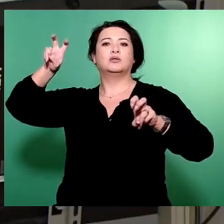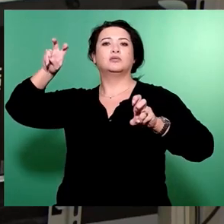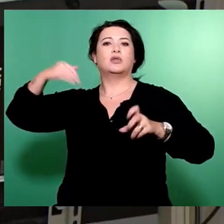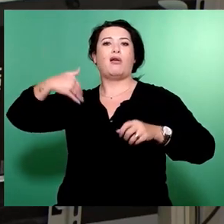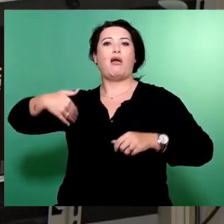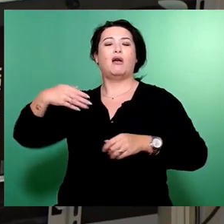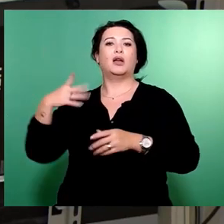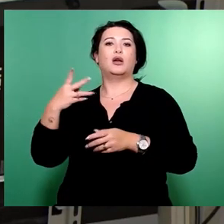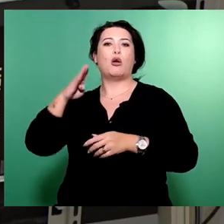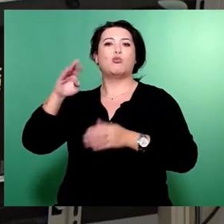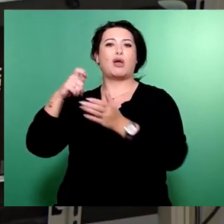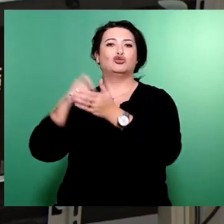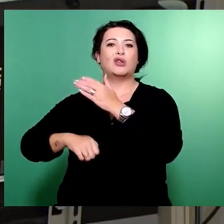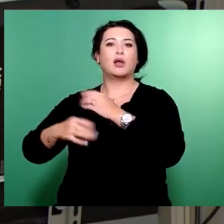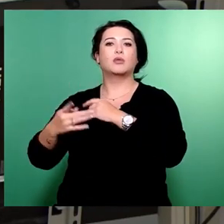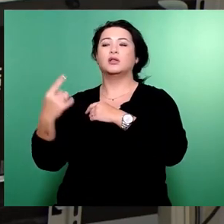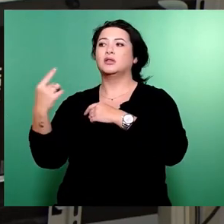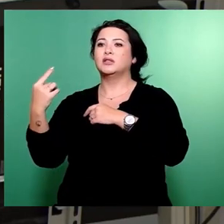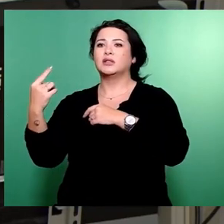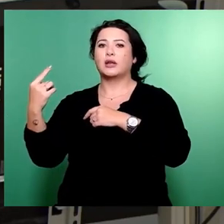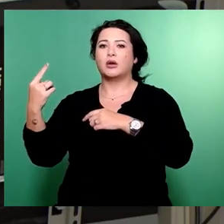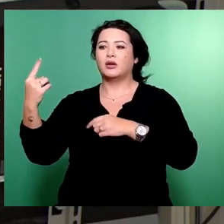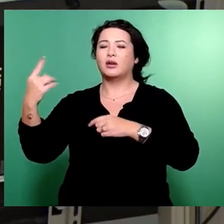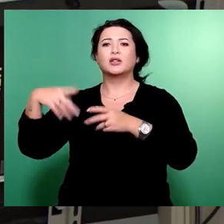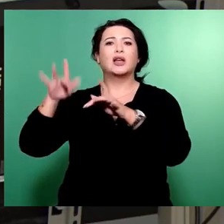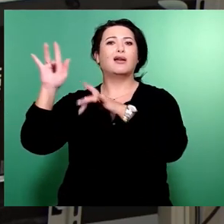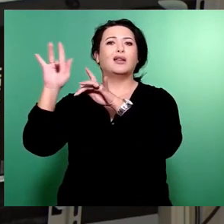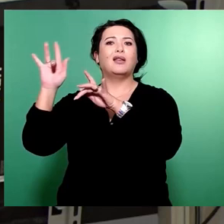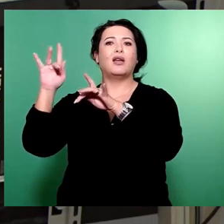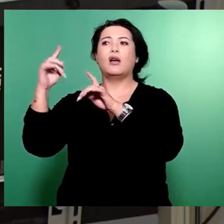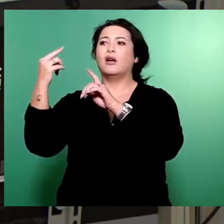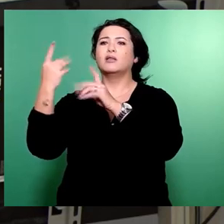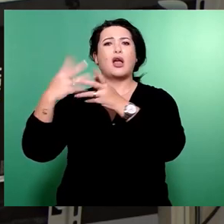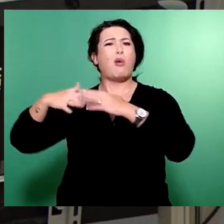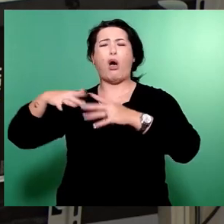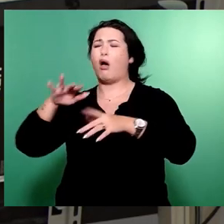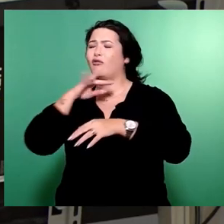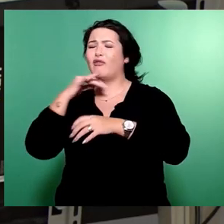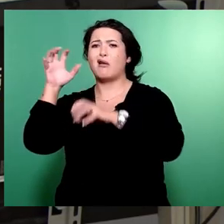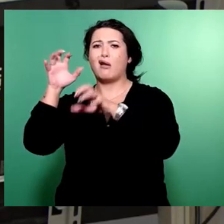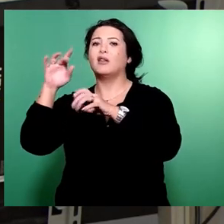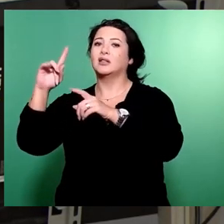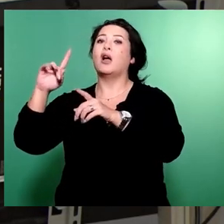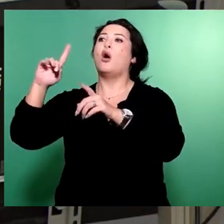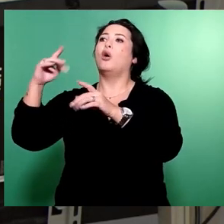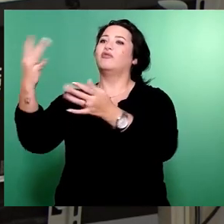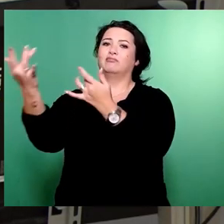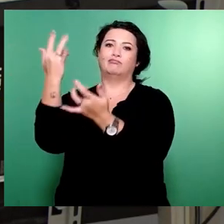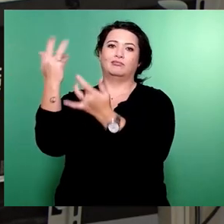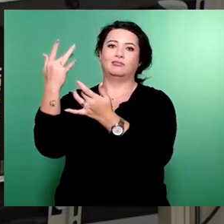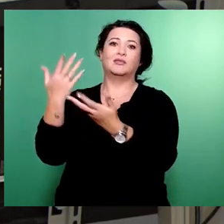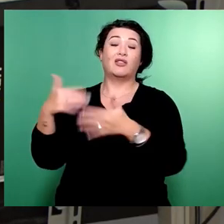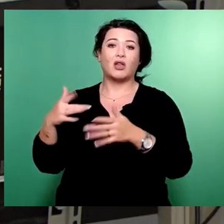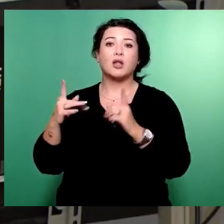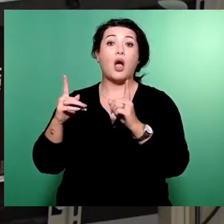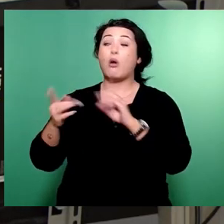größten Kritiker der Elche waren früher selber welche, nee, da muss ich mal ganz klar widersprechen. Das haben wir uns in der Vergangenheit nicht geleistet,